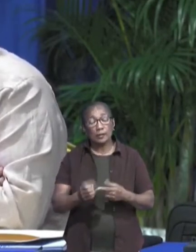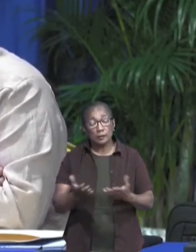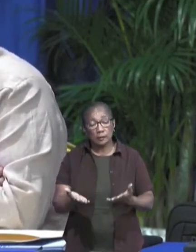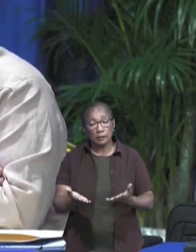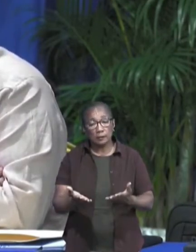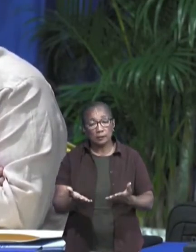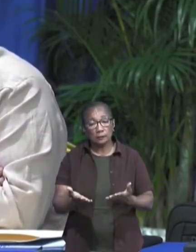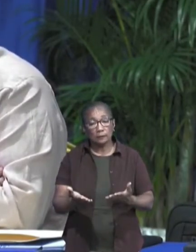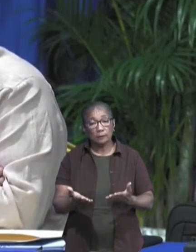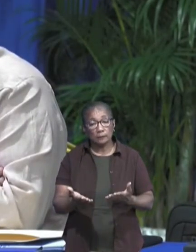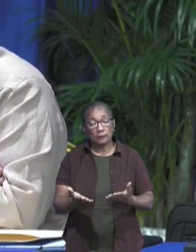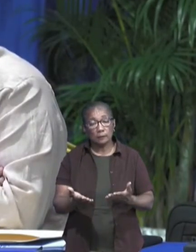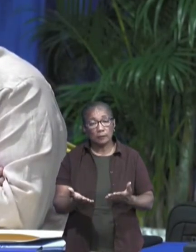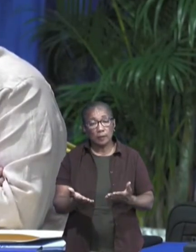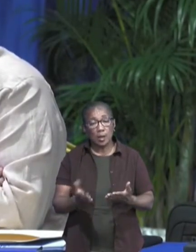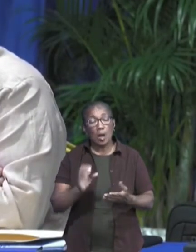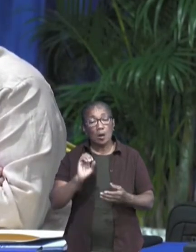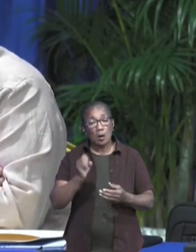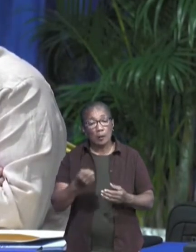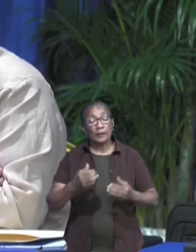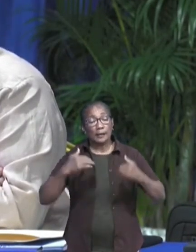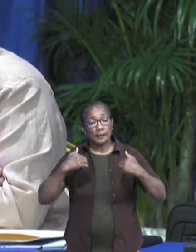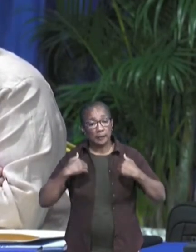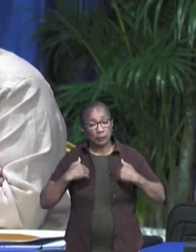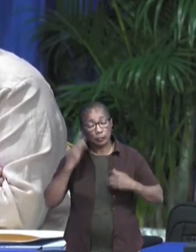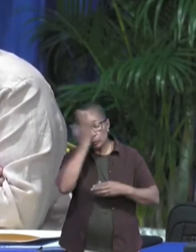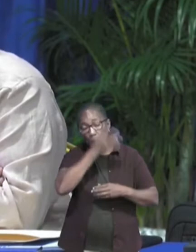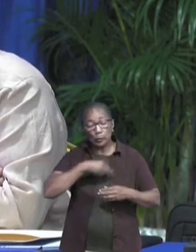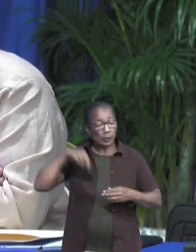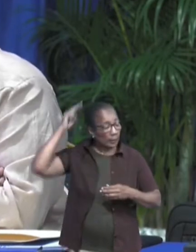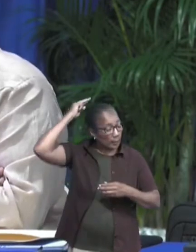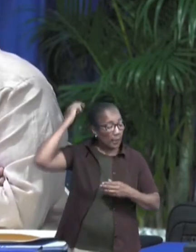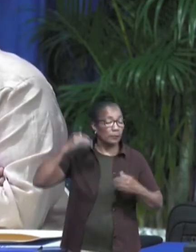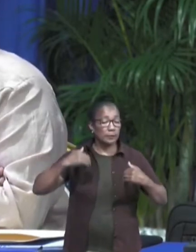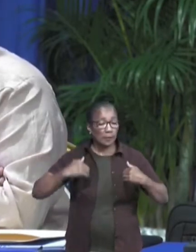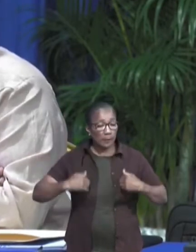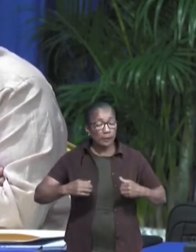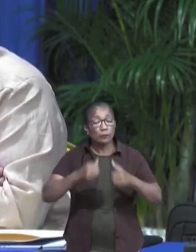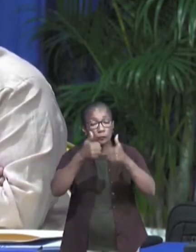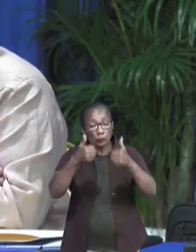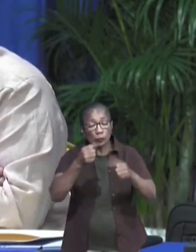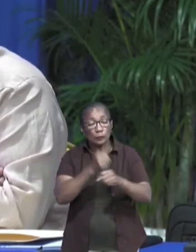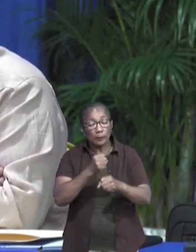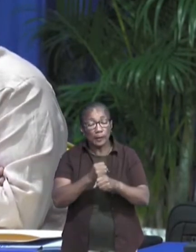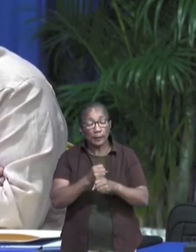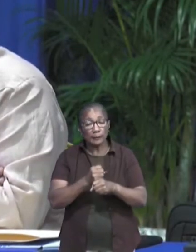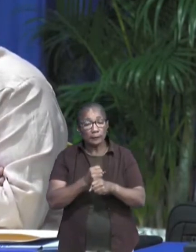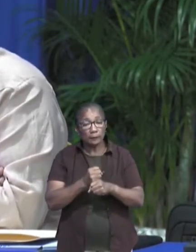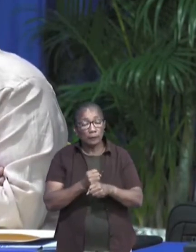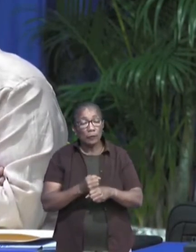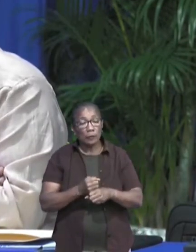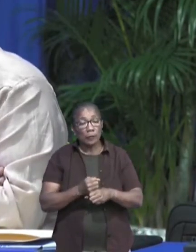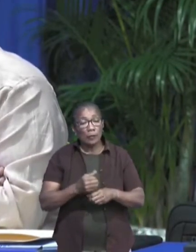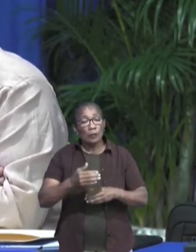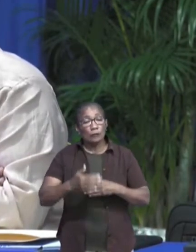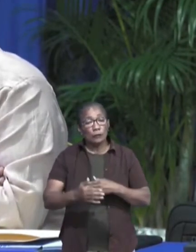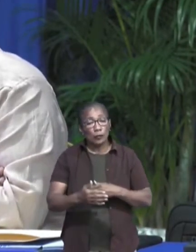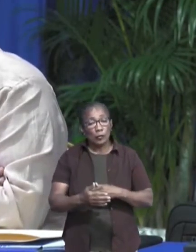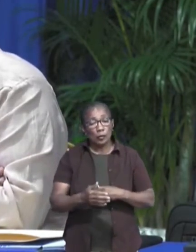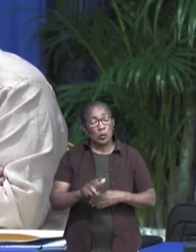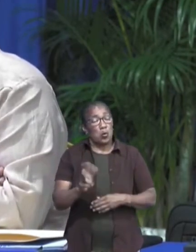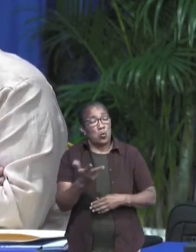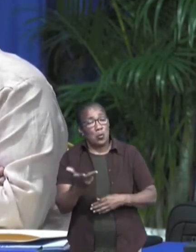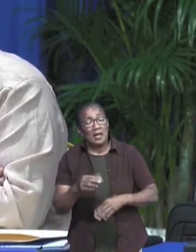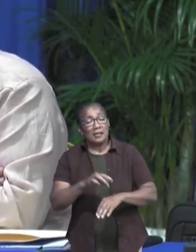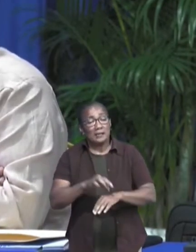het Surinaamse mens weerbaarder maken voor welke ziektes